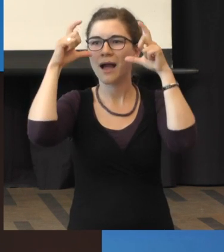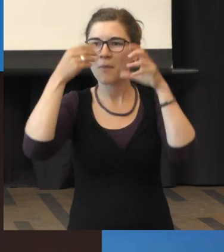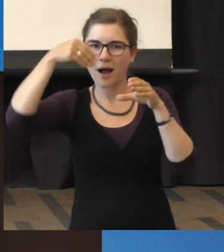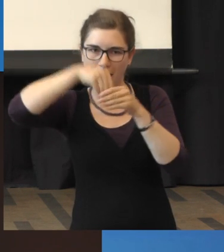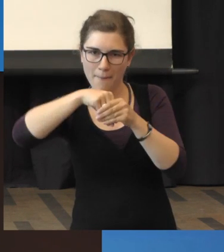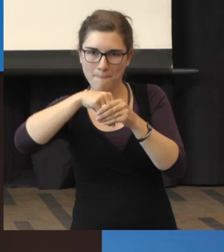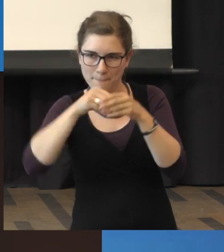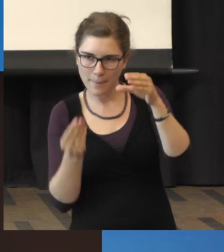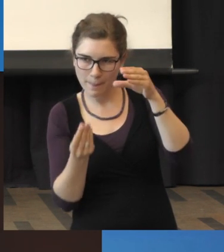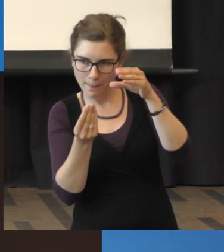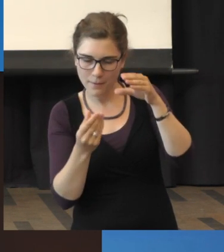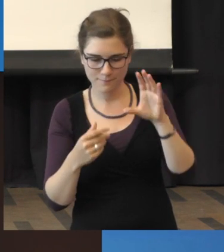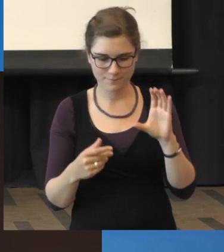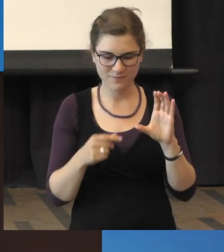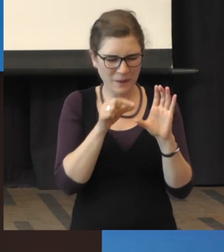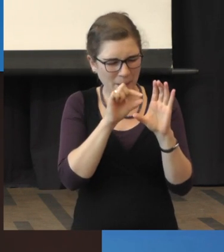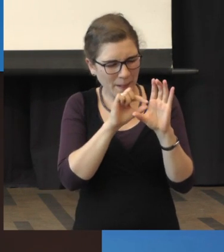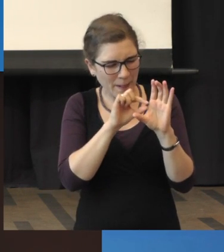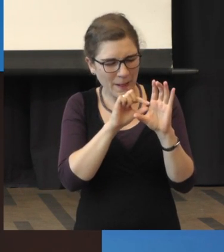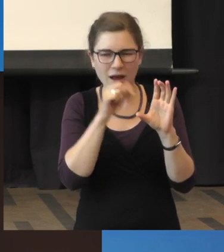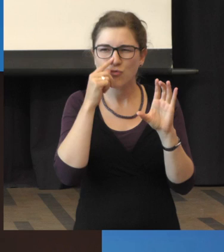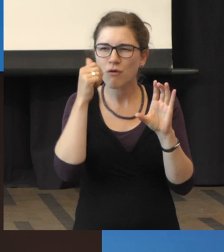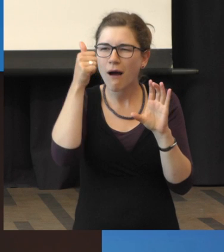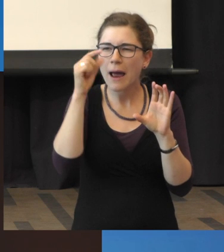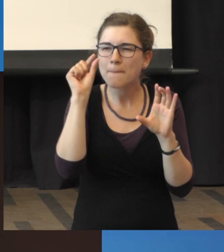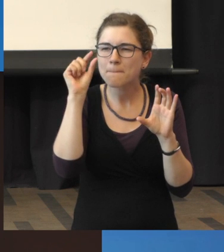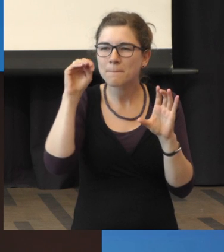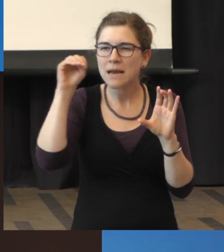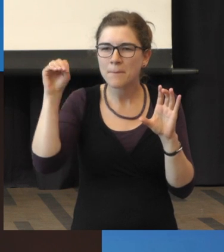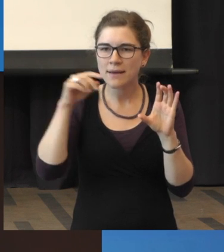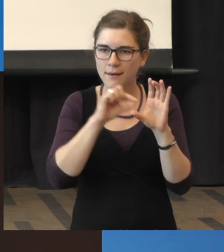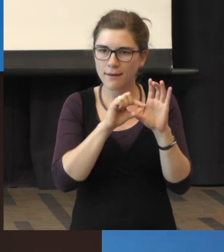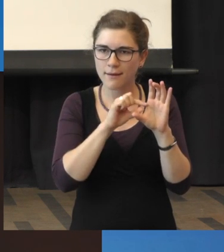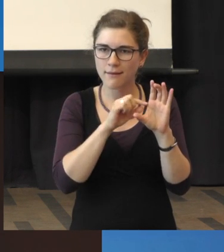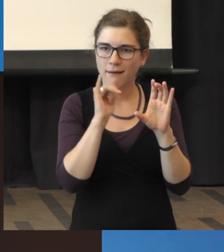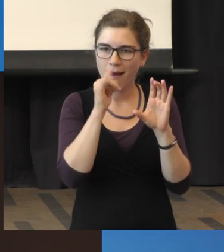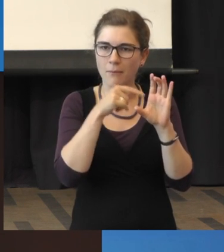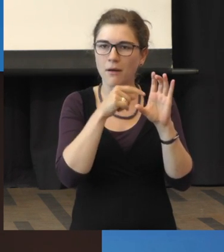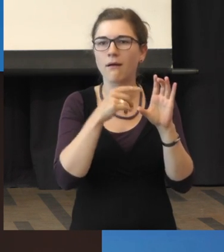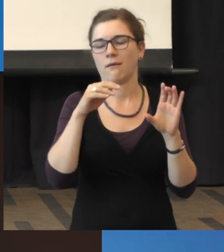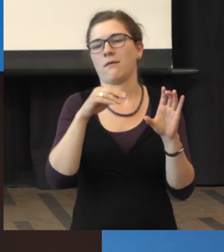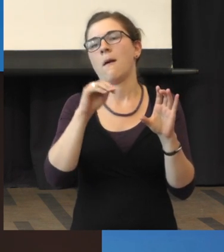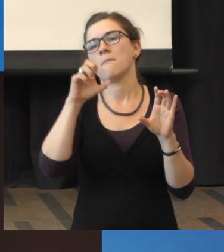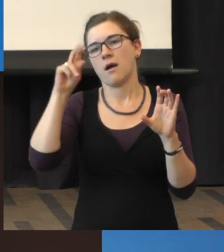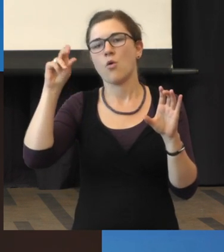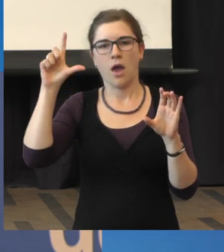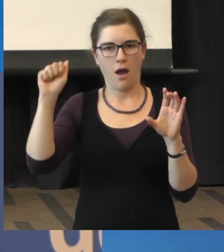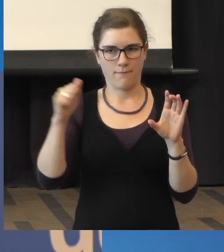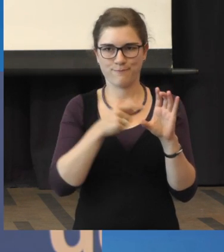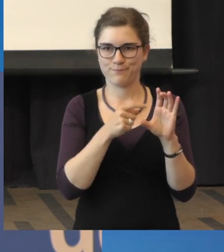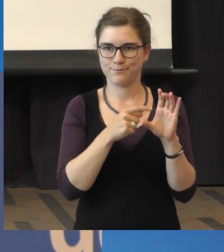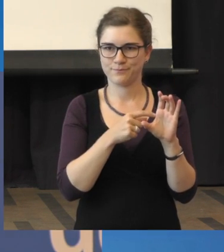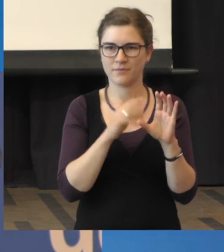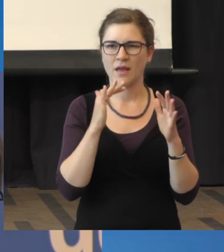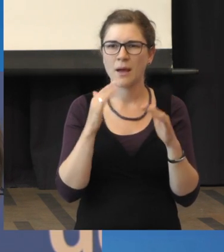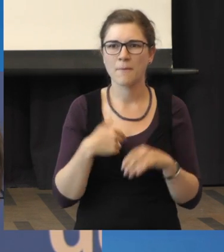hier unten diese, die hat nur einen Durchmesser von einem Millimeter. Das ist die Makula. Das ist also was Physiologisches. Manchmal kommen die Patienten